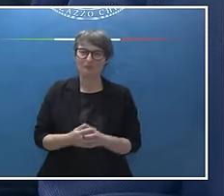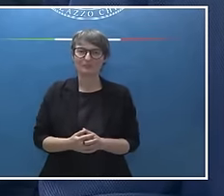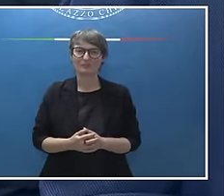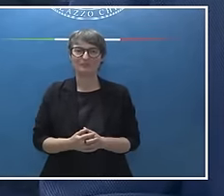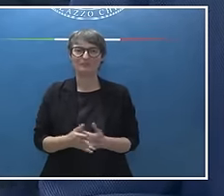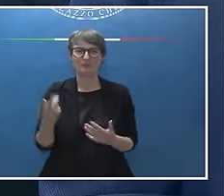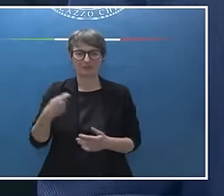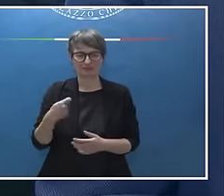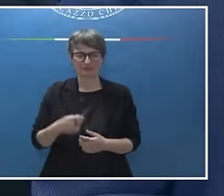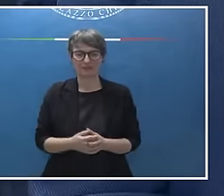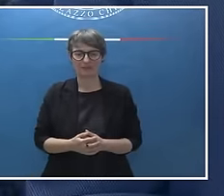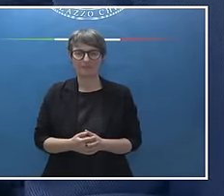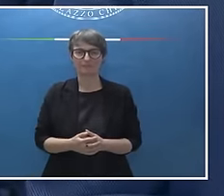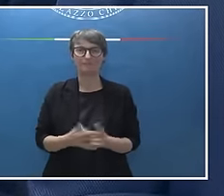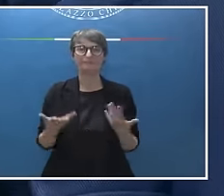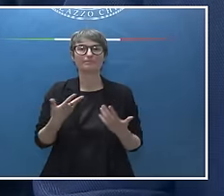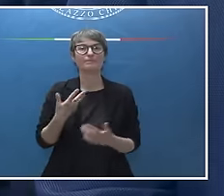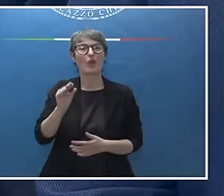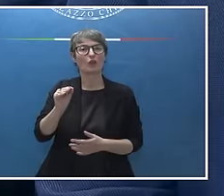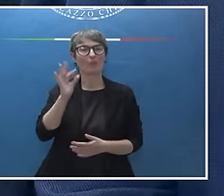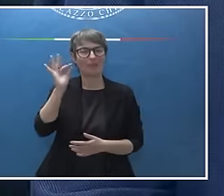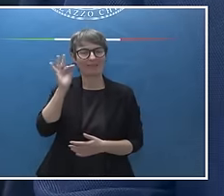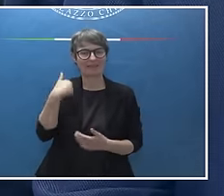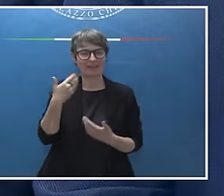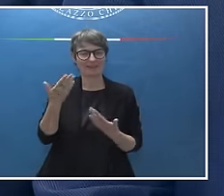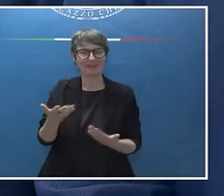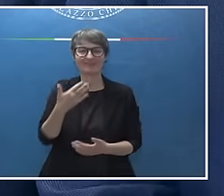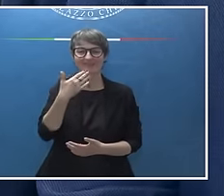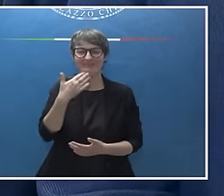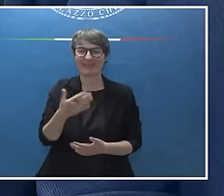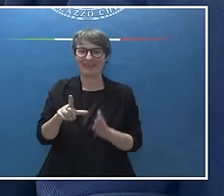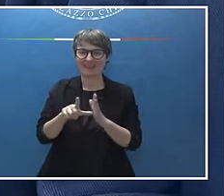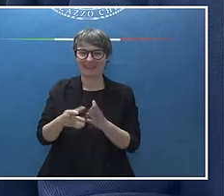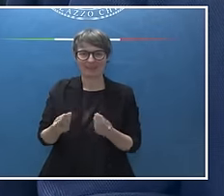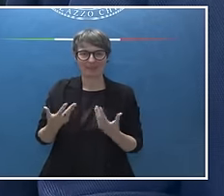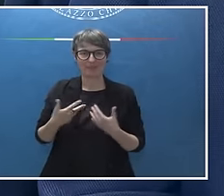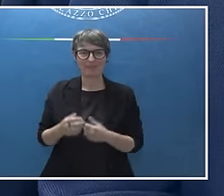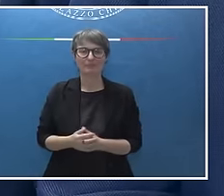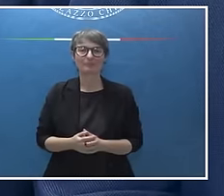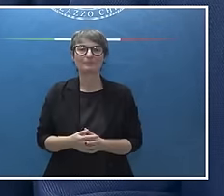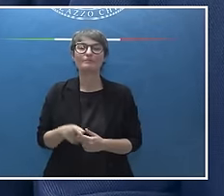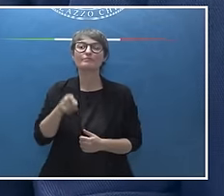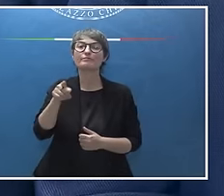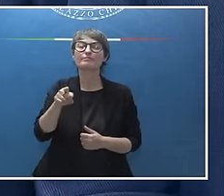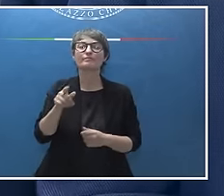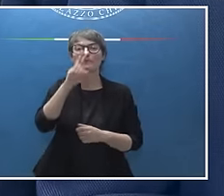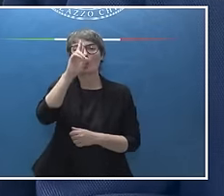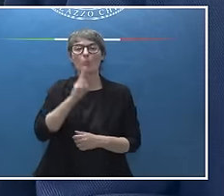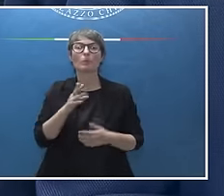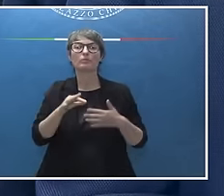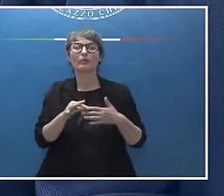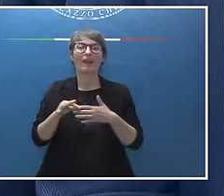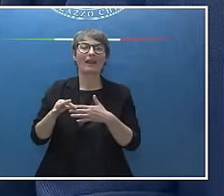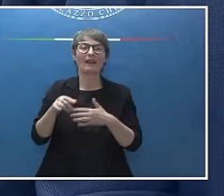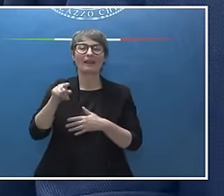Buongiorno Presidente. Le faccio la domanda in inglese. Grazie per dedicarci questo tempo. Come leader, lei è stata alla guida